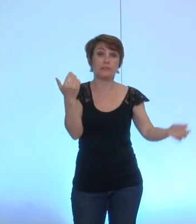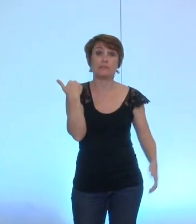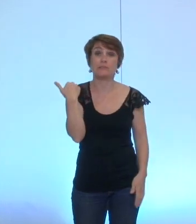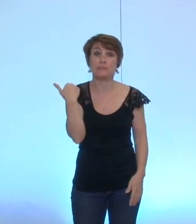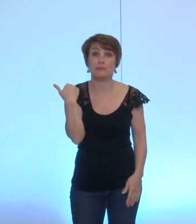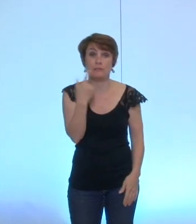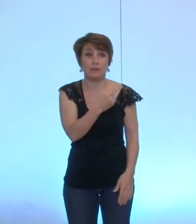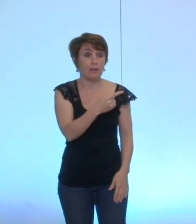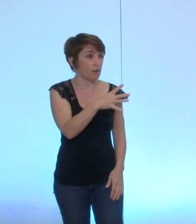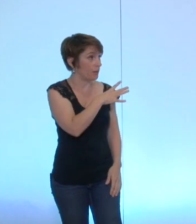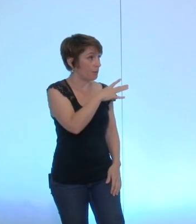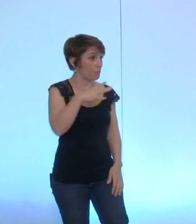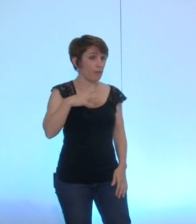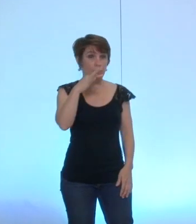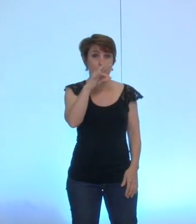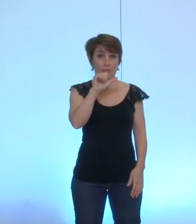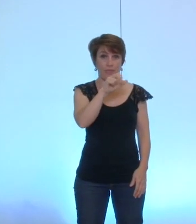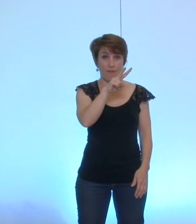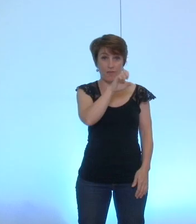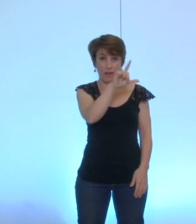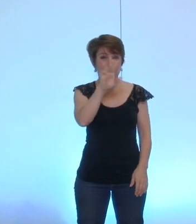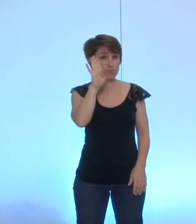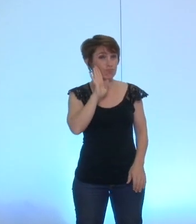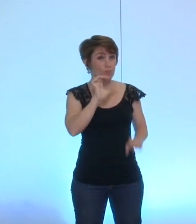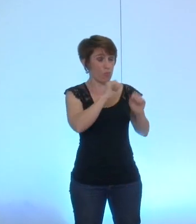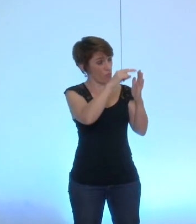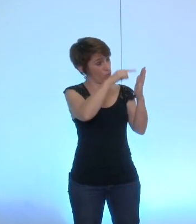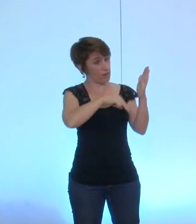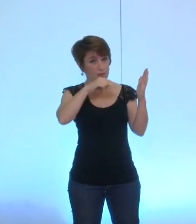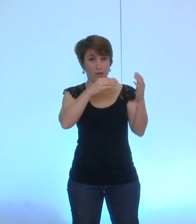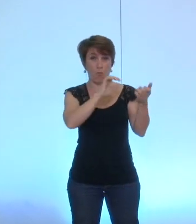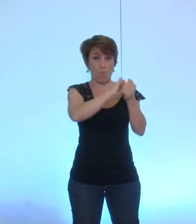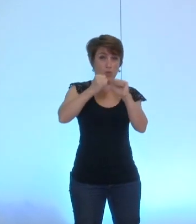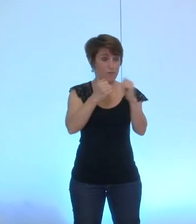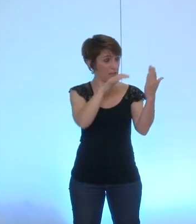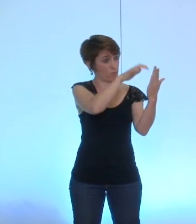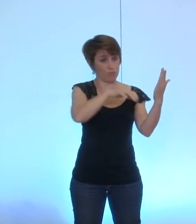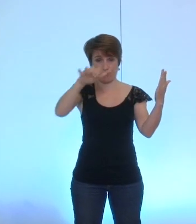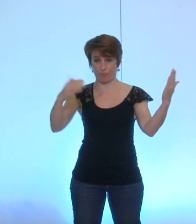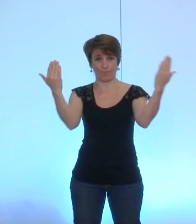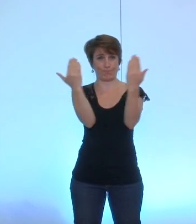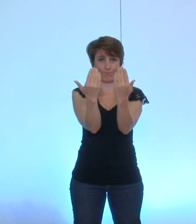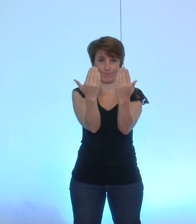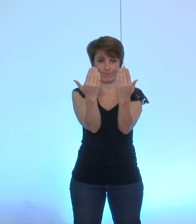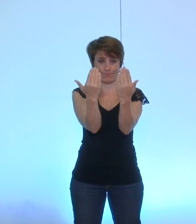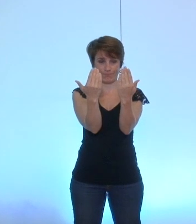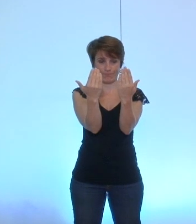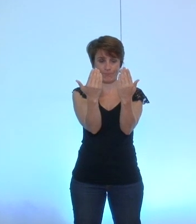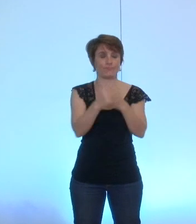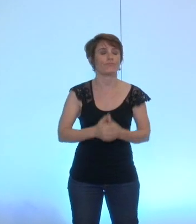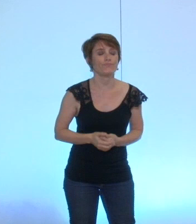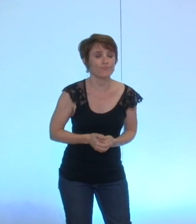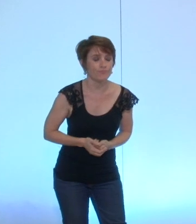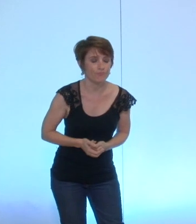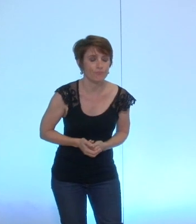Tavelle également je vous laisse lire la modification alors c'est effectivement une modification que